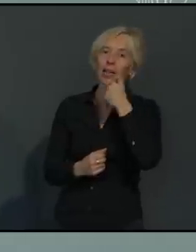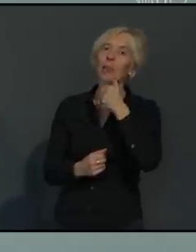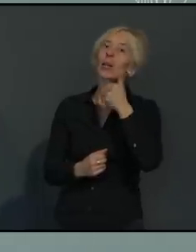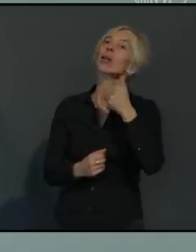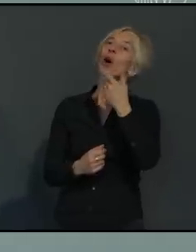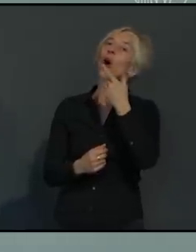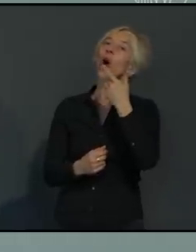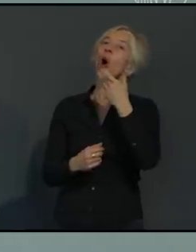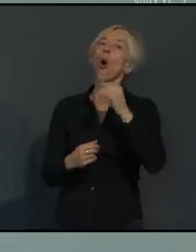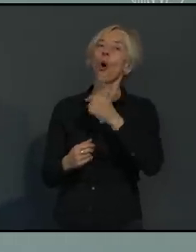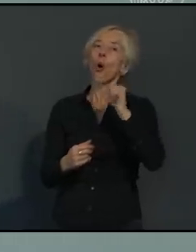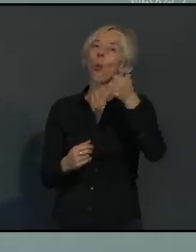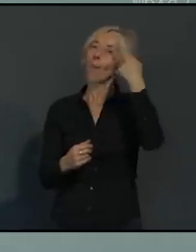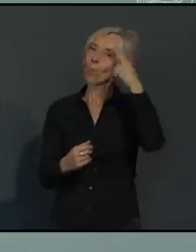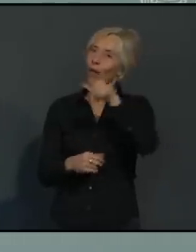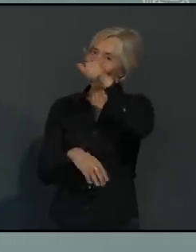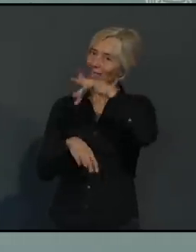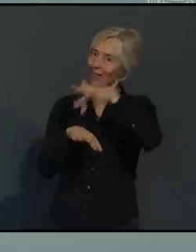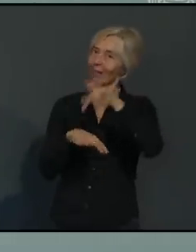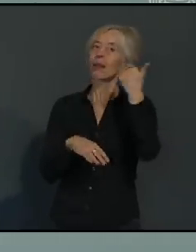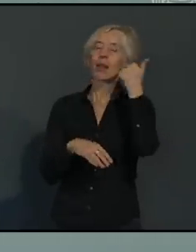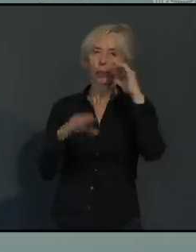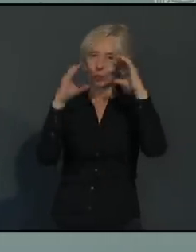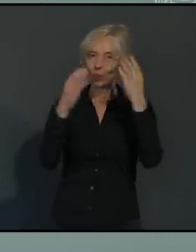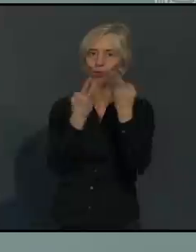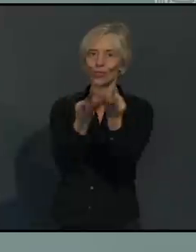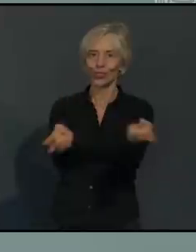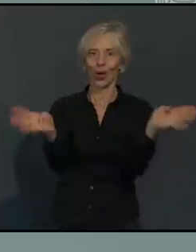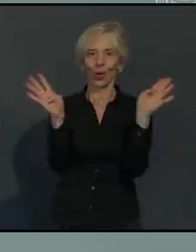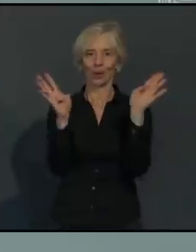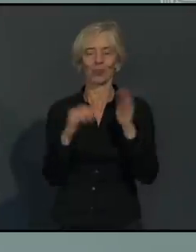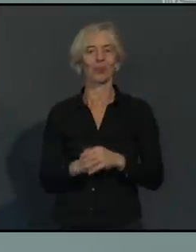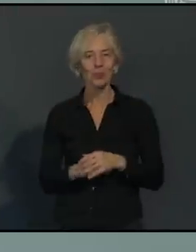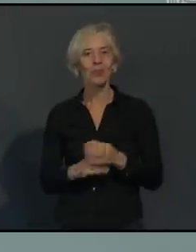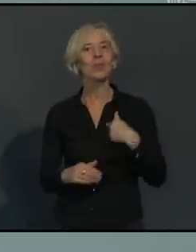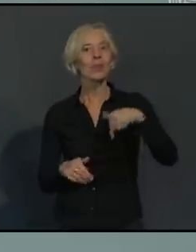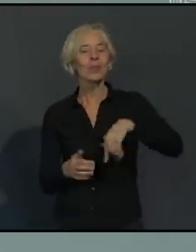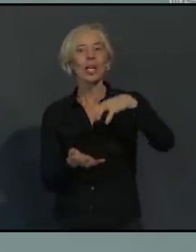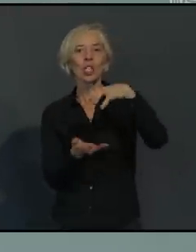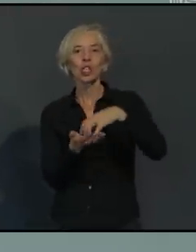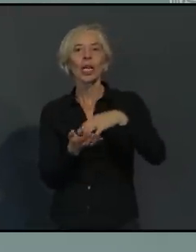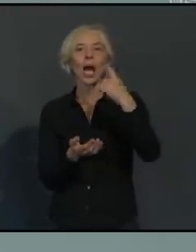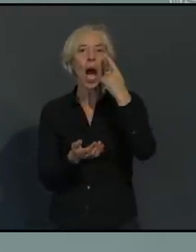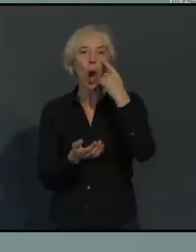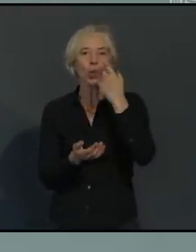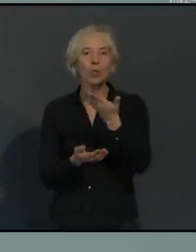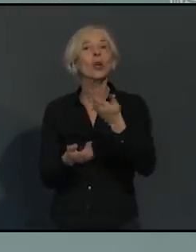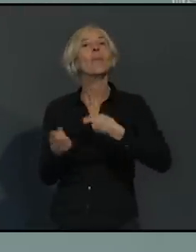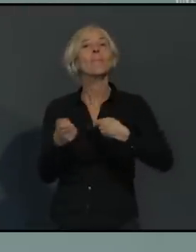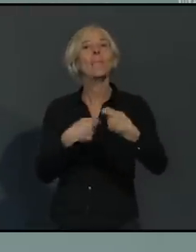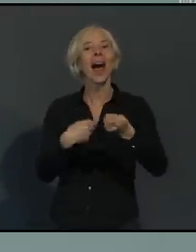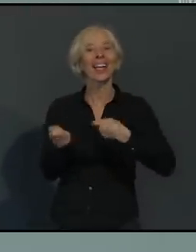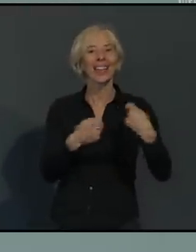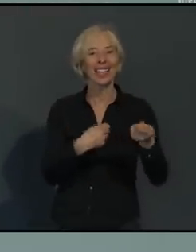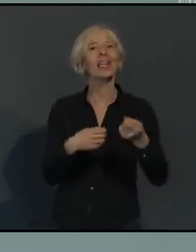Für die Stadt ist es eben wichtig, trotz der derzeitigen Corona-Situation als Einkaufsstadt, gerade auch im Umland,